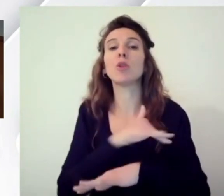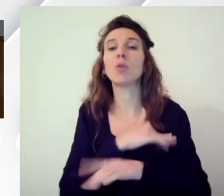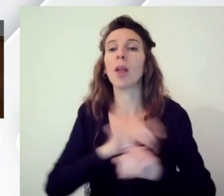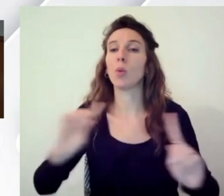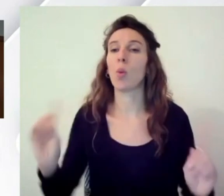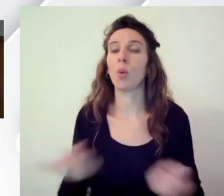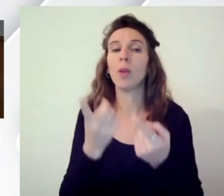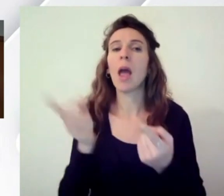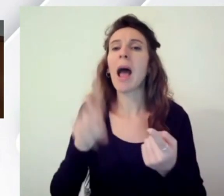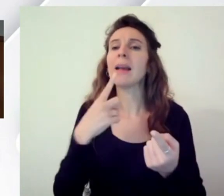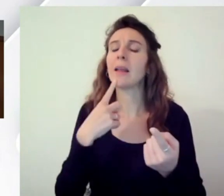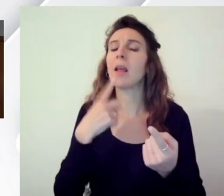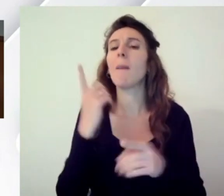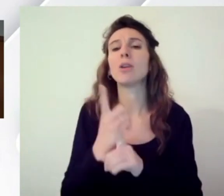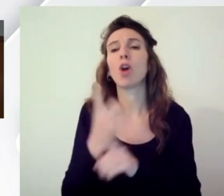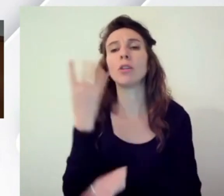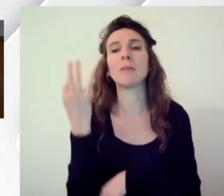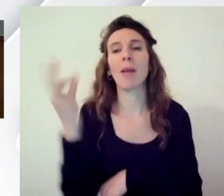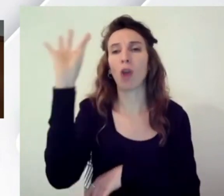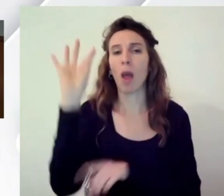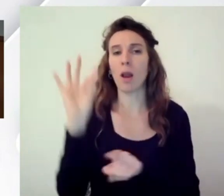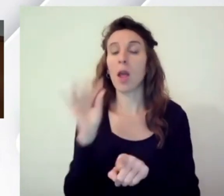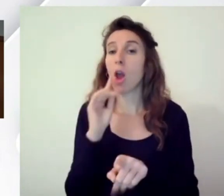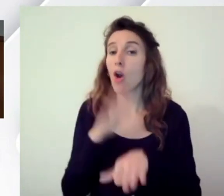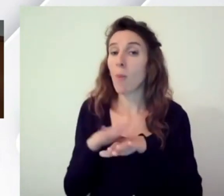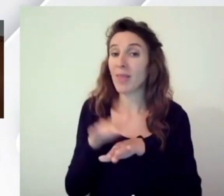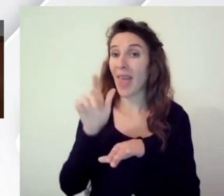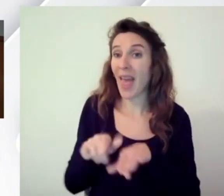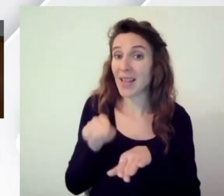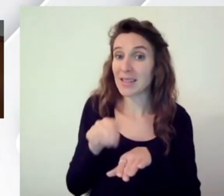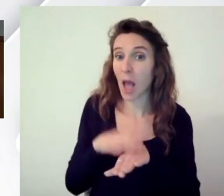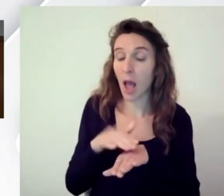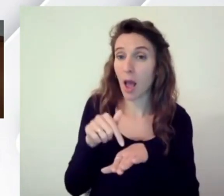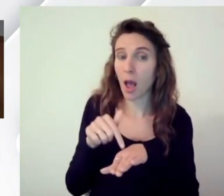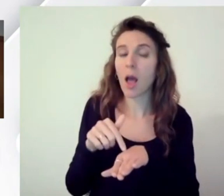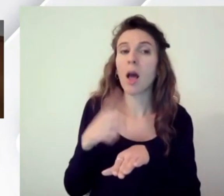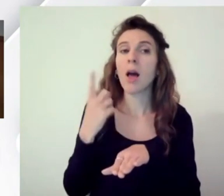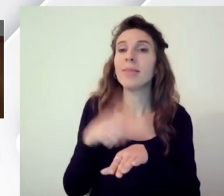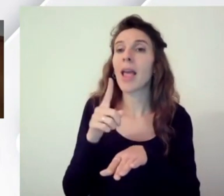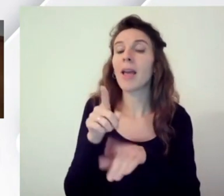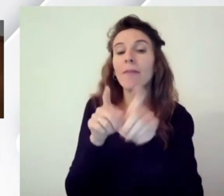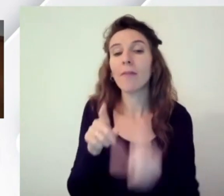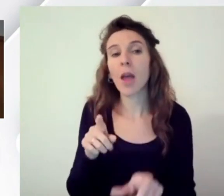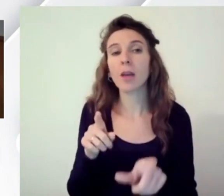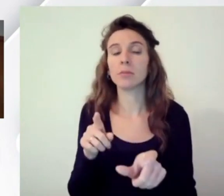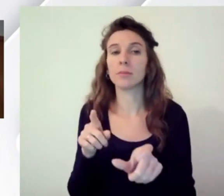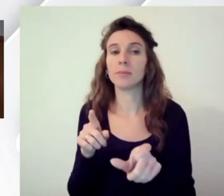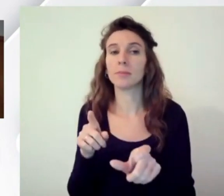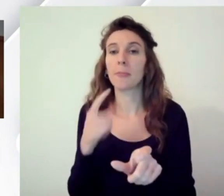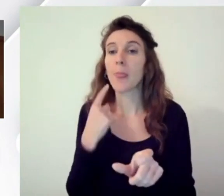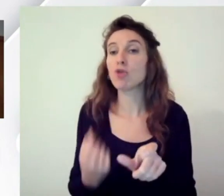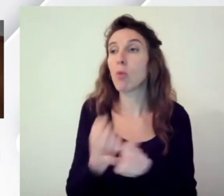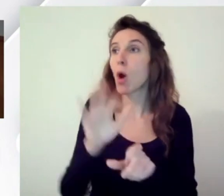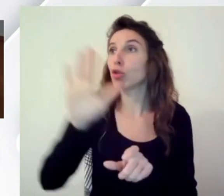inclusi quelli con bisogni speciali quindi questa competenza non deve essere aggiunta non deve essere un supporto